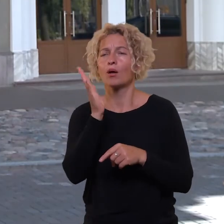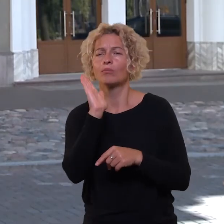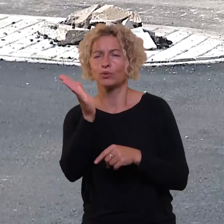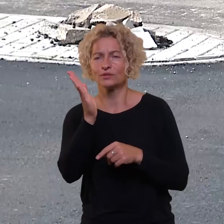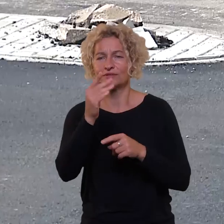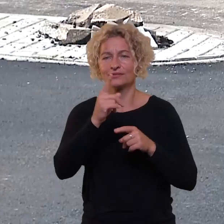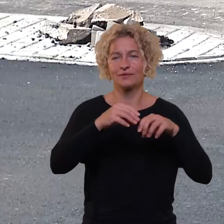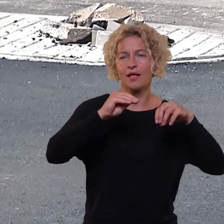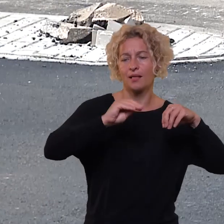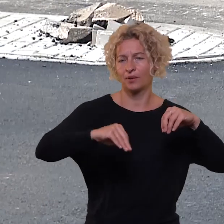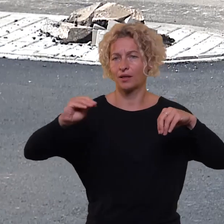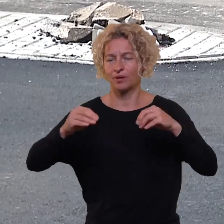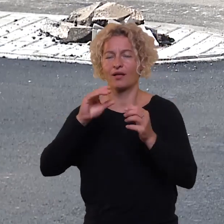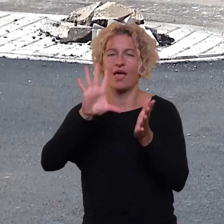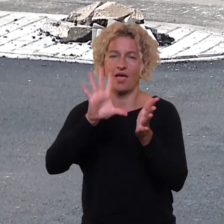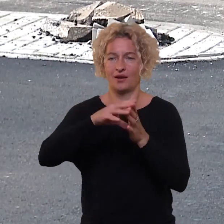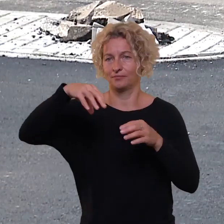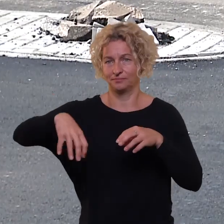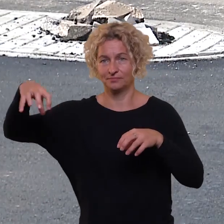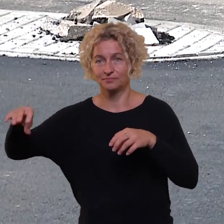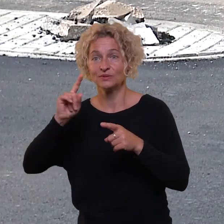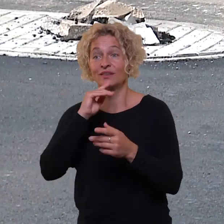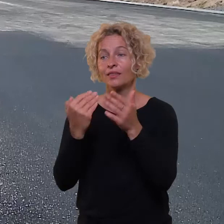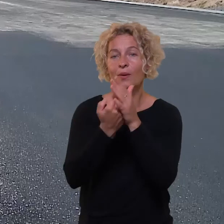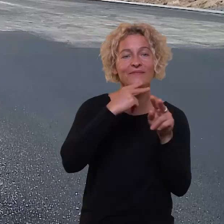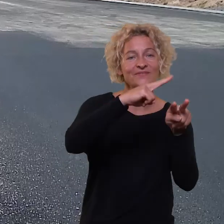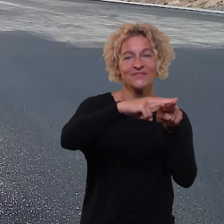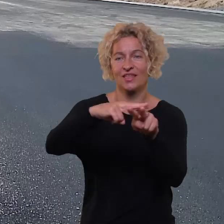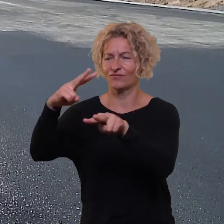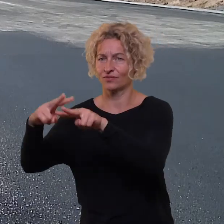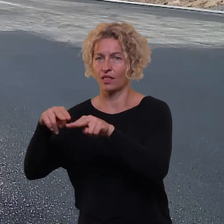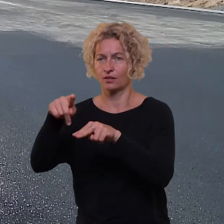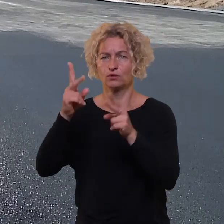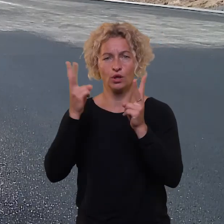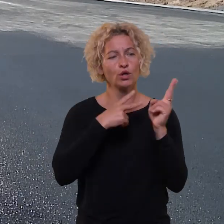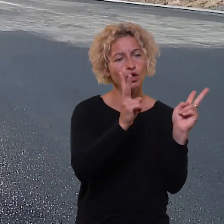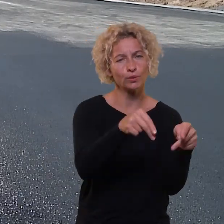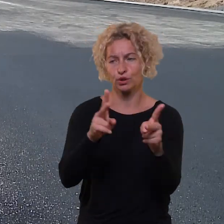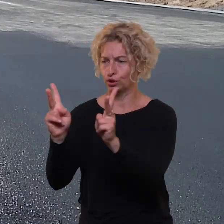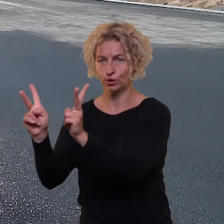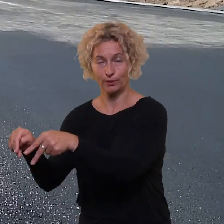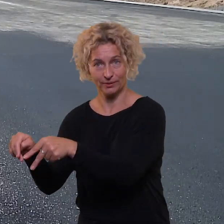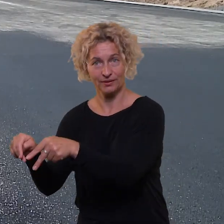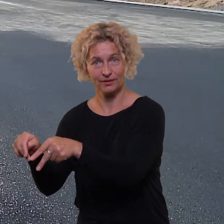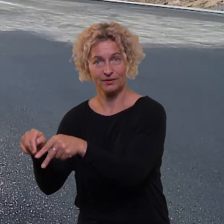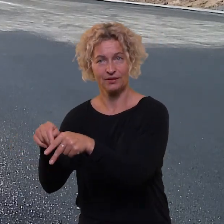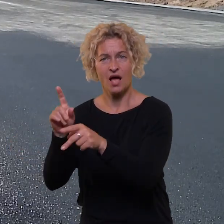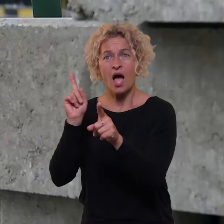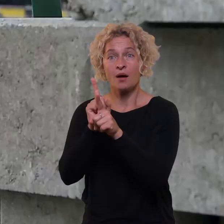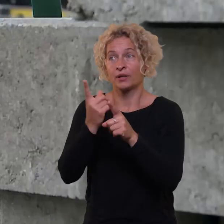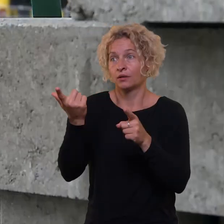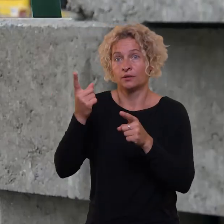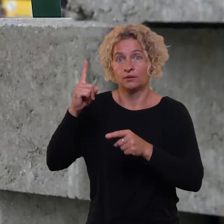tu vėliau. Šiuliečiai tvirtina, kad naujos automobilių stovėjimo vietos Gardino gatvėje buvo išties labai reikalingos ir